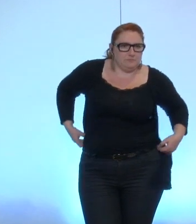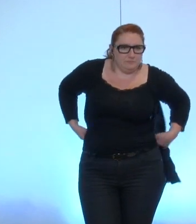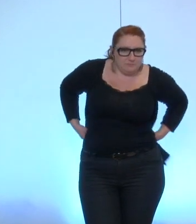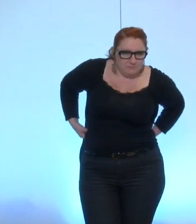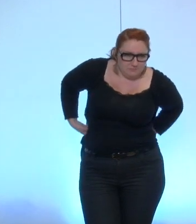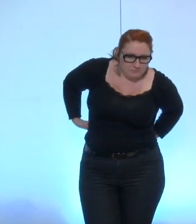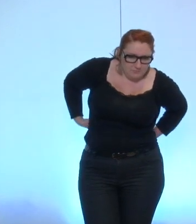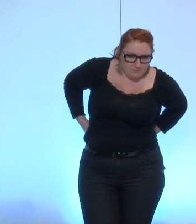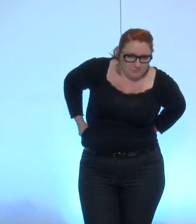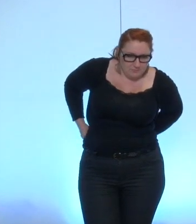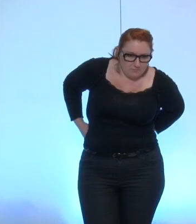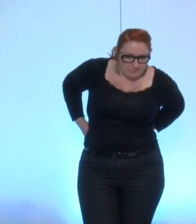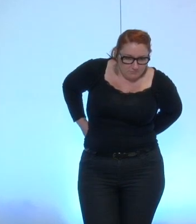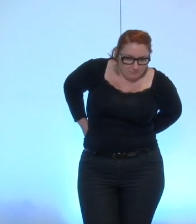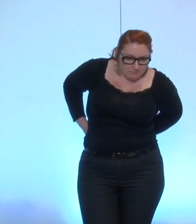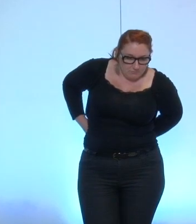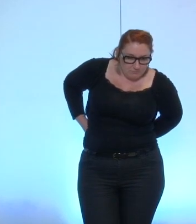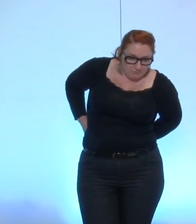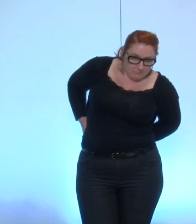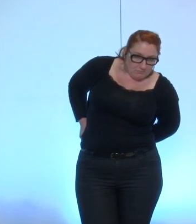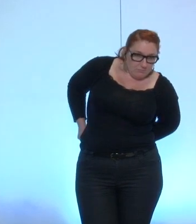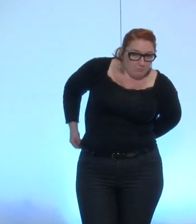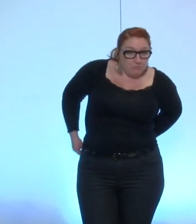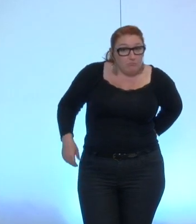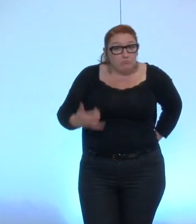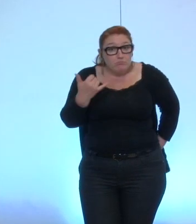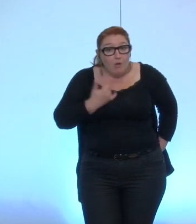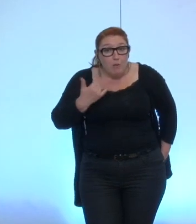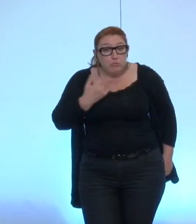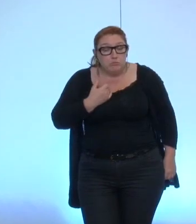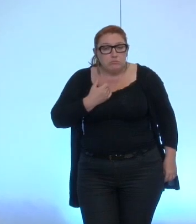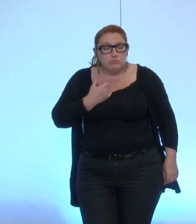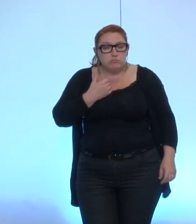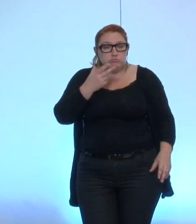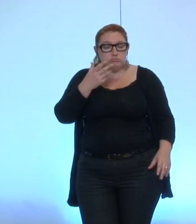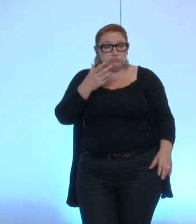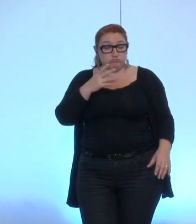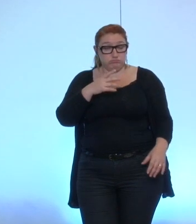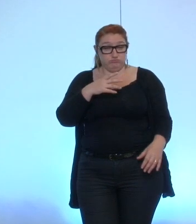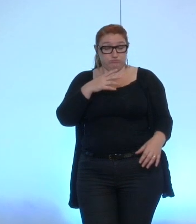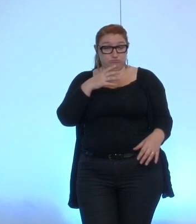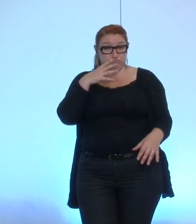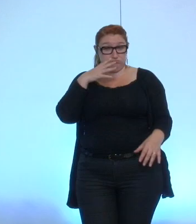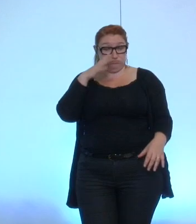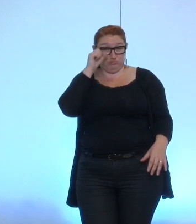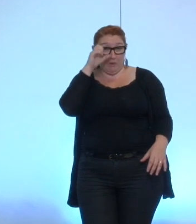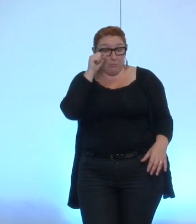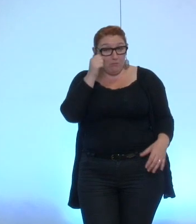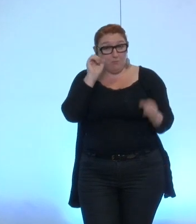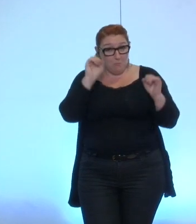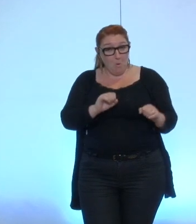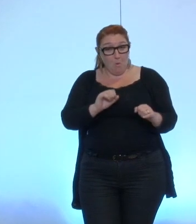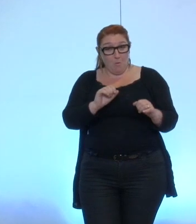j'apprends qu'il peut y avoir une possibilité de changer la date du conseil municipal je comprends bien pourquoi mais si on veut s'arranger avec ça